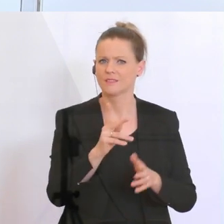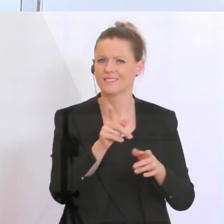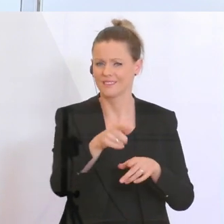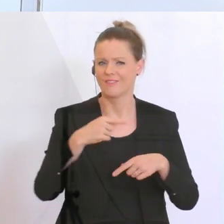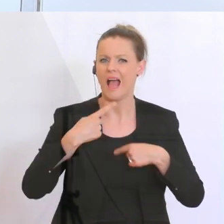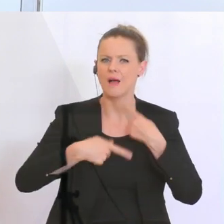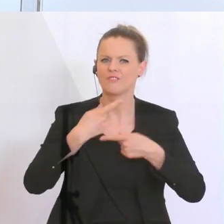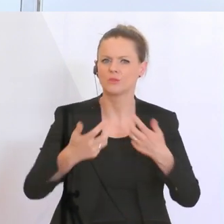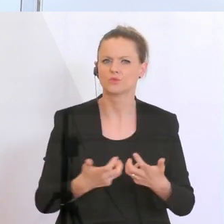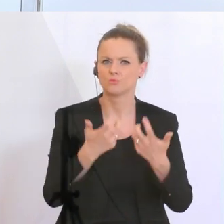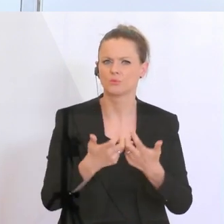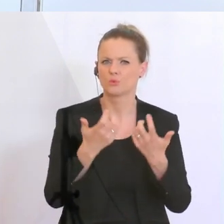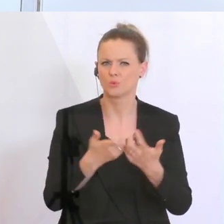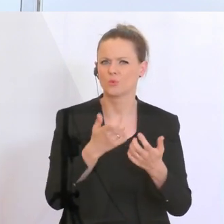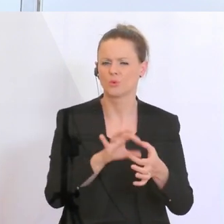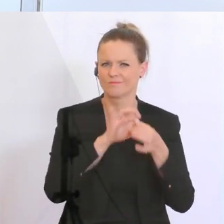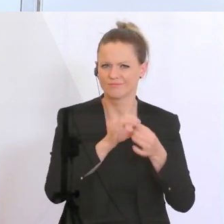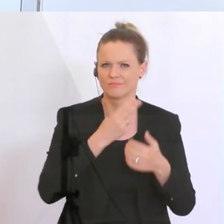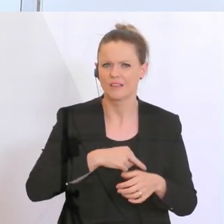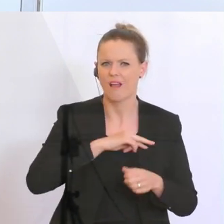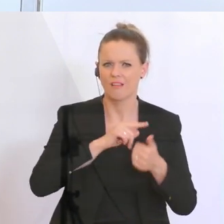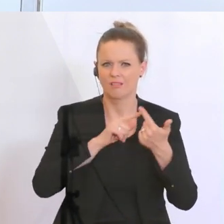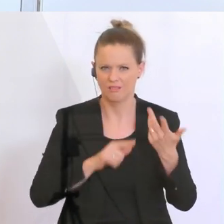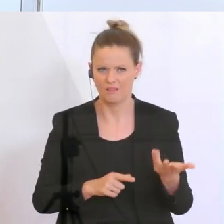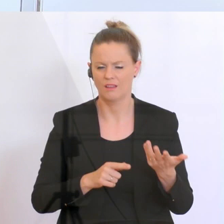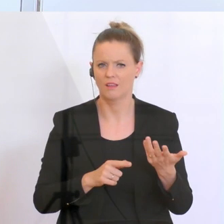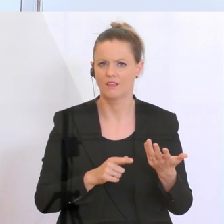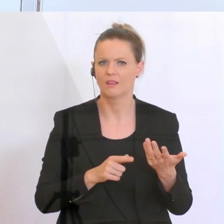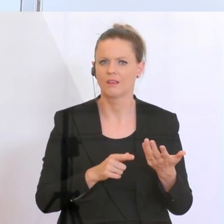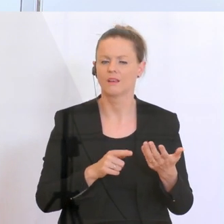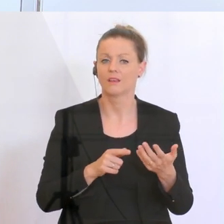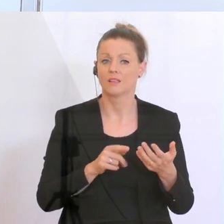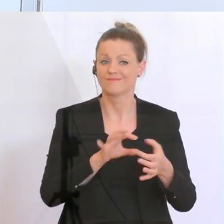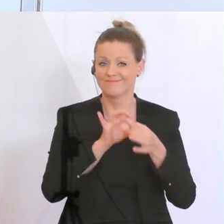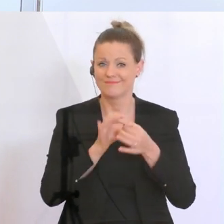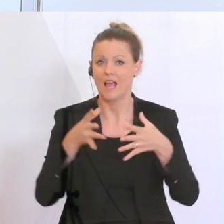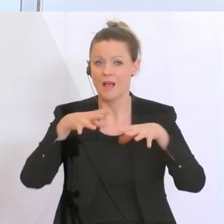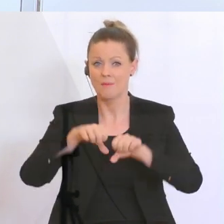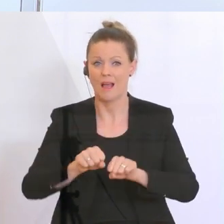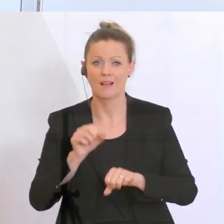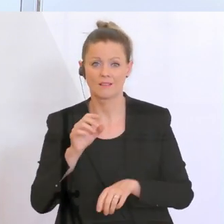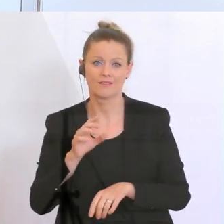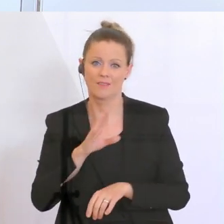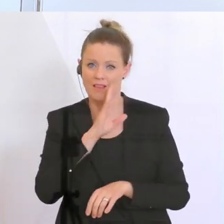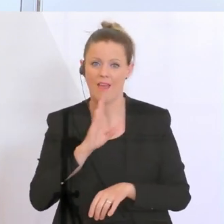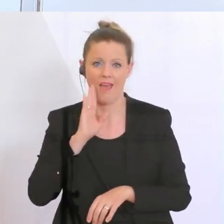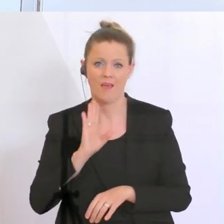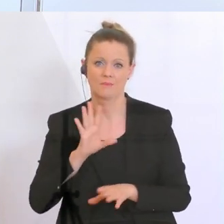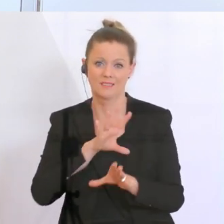Abwicklungsprodukt für all diese Garantieprodukte. Unterliegt dem Bankgeheimnis, aber wird